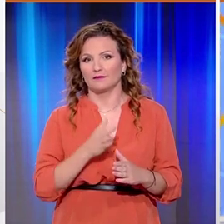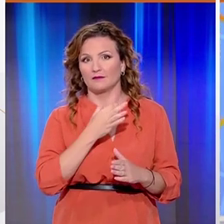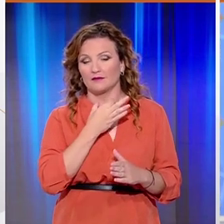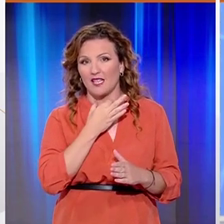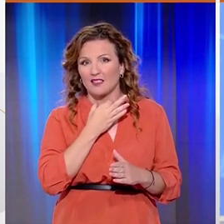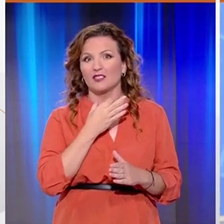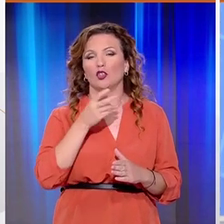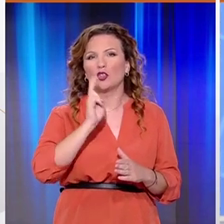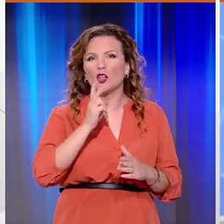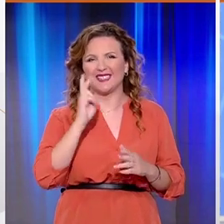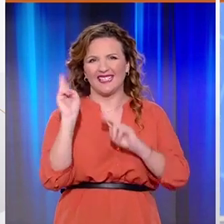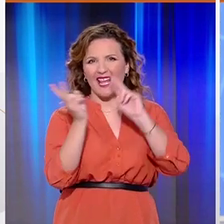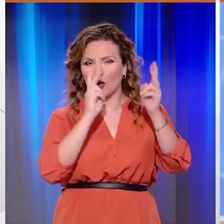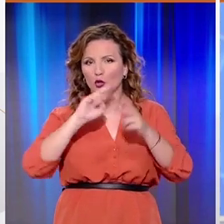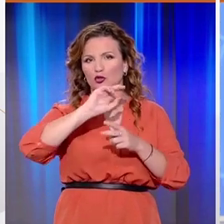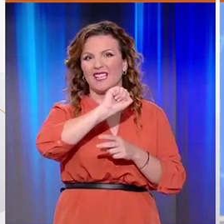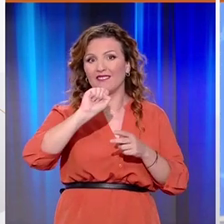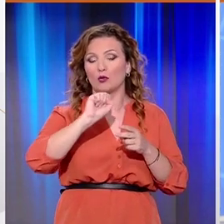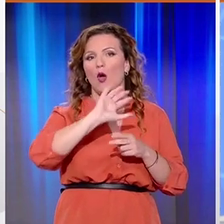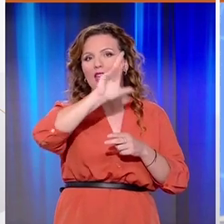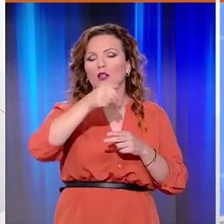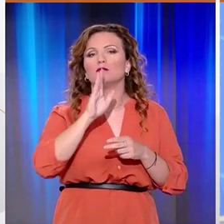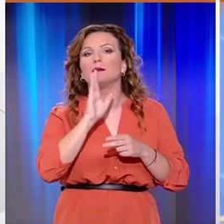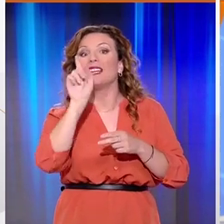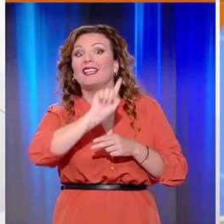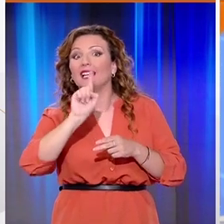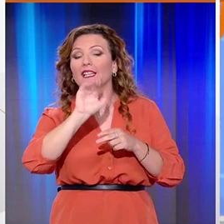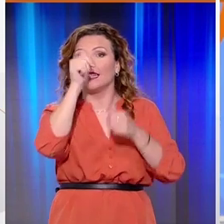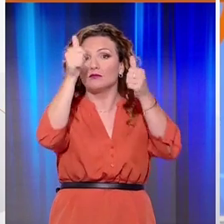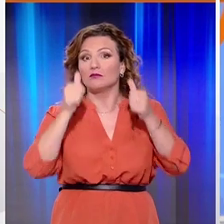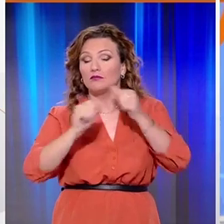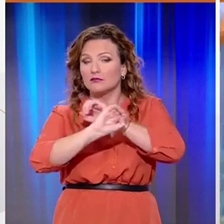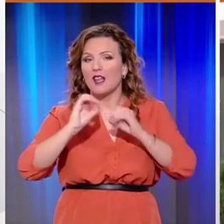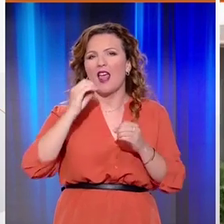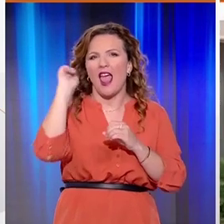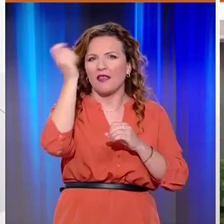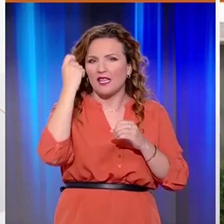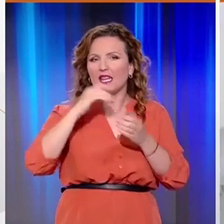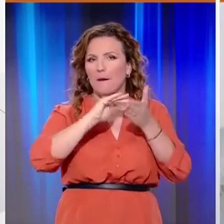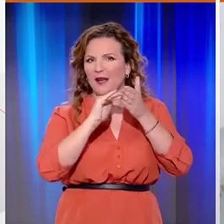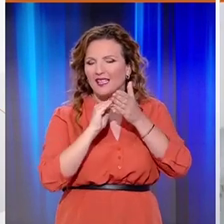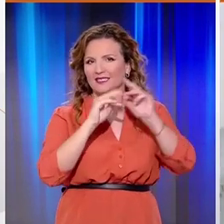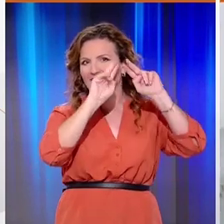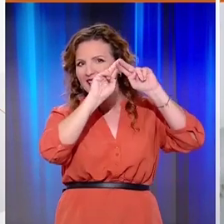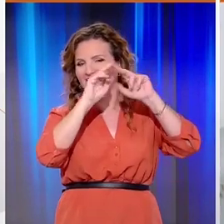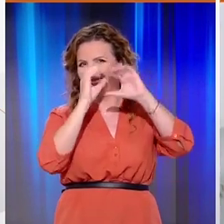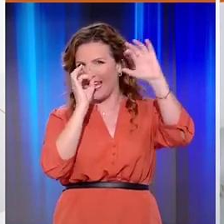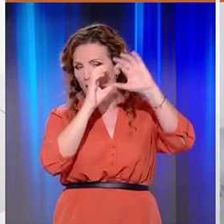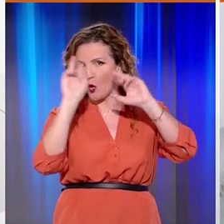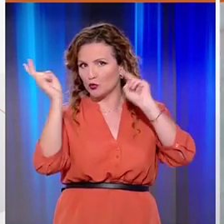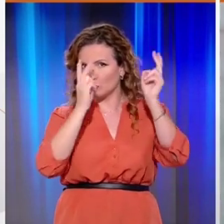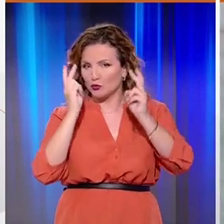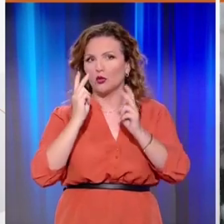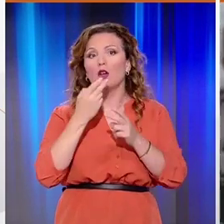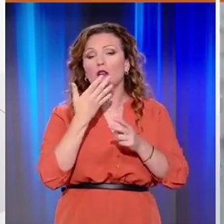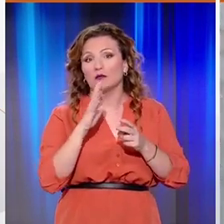Εκτακτοδελτίο επιδίνωσης καιρού το Σάββατο μέχρι και το Μεσημέρι της Κυριακής. Εξέδωση η Εθνική Μετρολογική Υπηρεσία. Ο καιρός θα παρουσιάσει